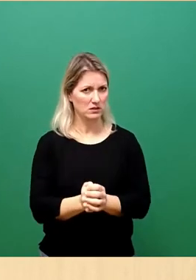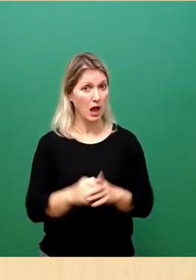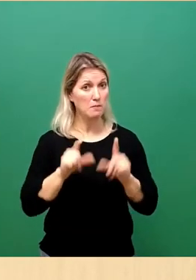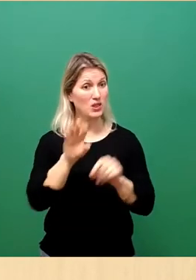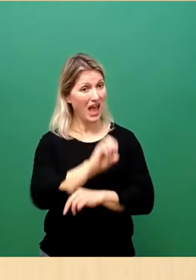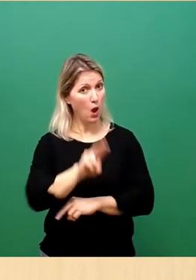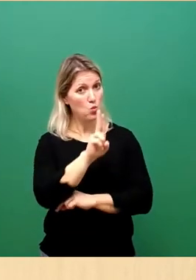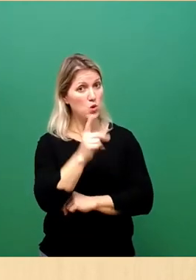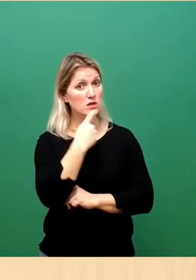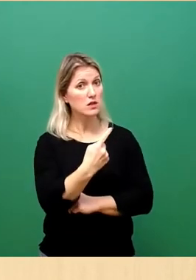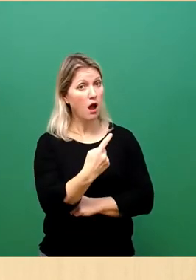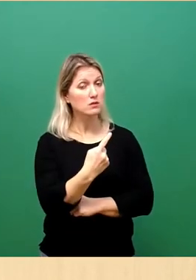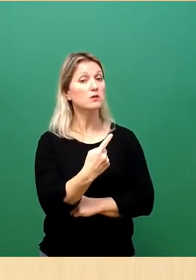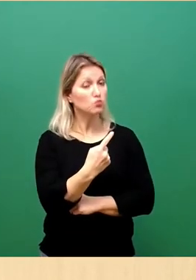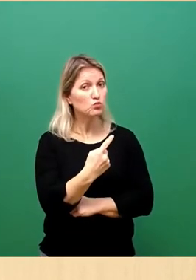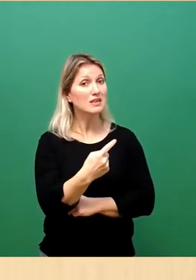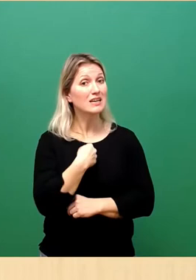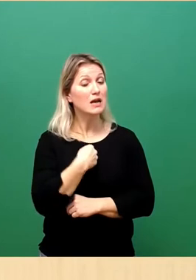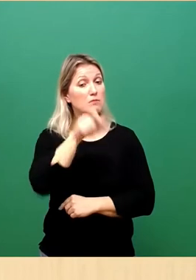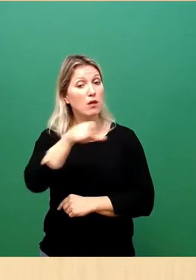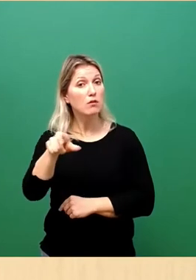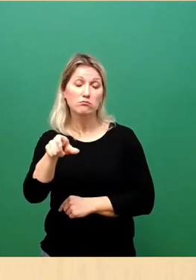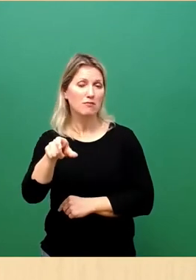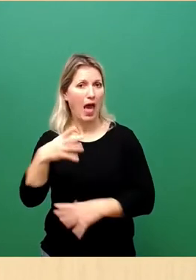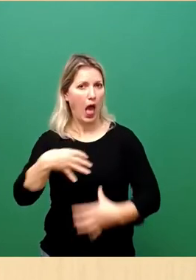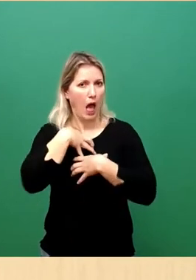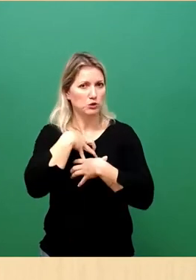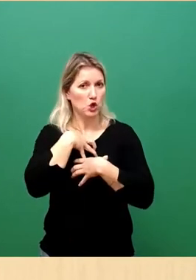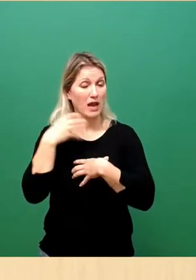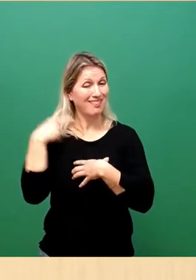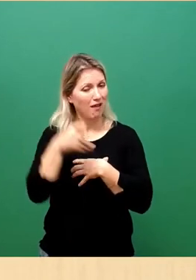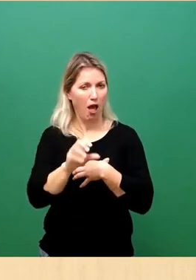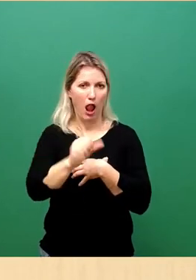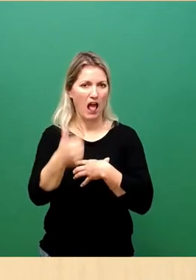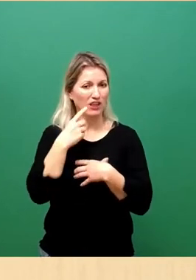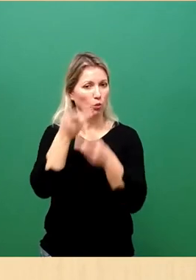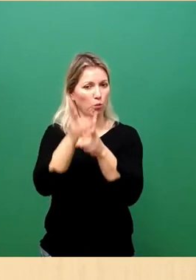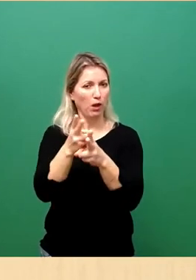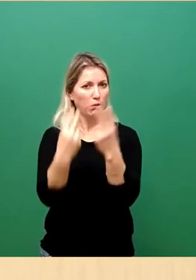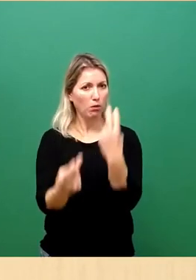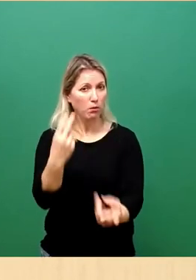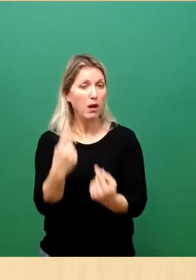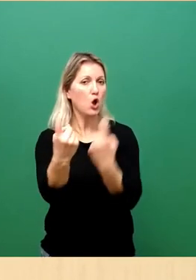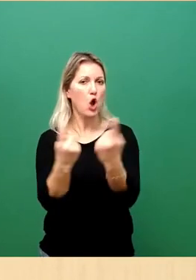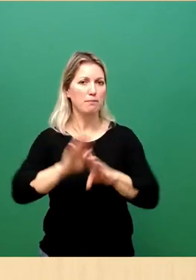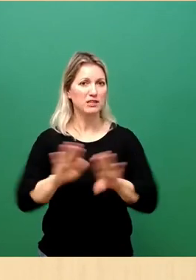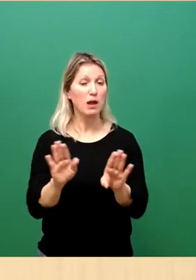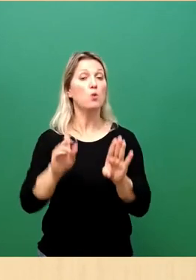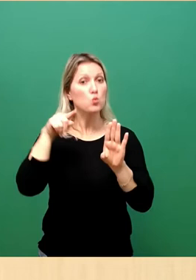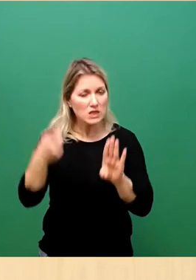gesetzt, dass die Menschen abgeschreckt werden durch Ertrinken. Und dann sind solche Organisationen wie Mission Lifeline